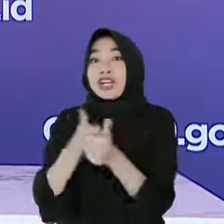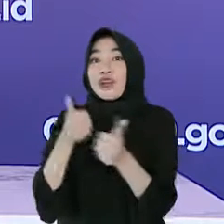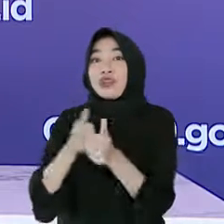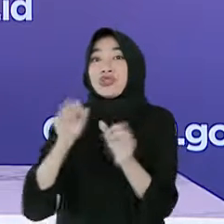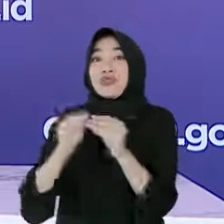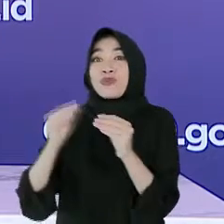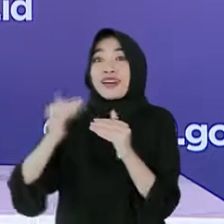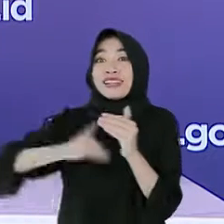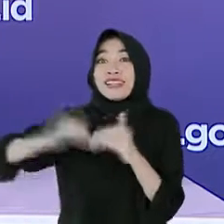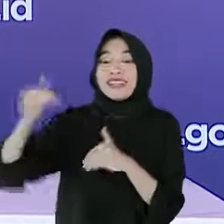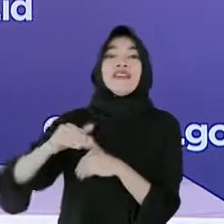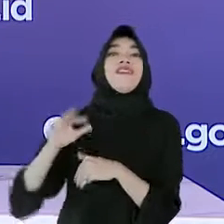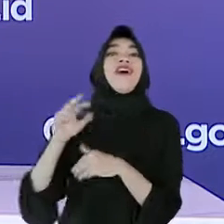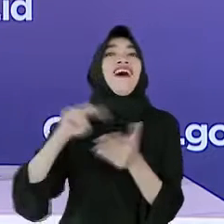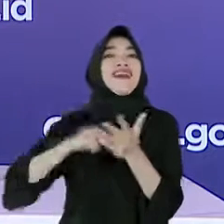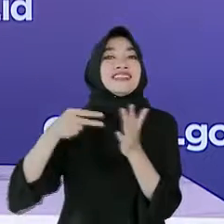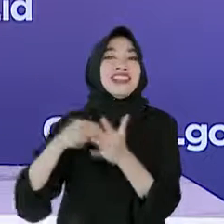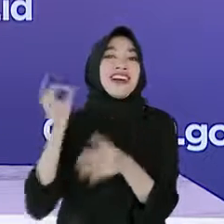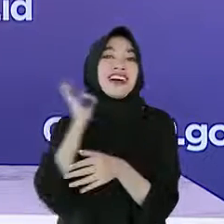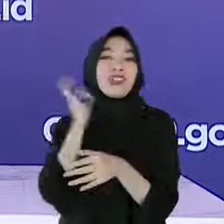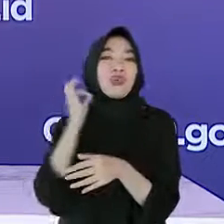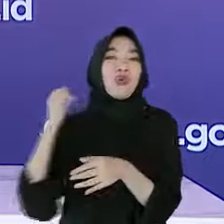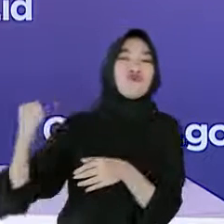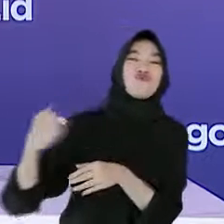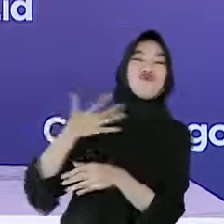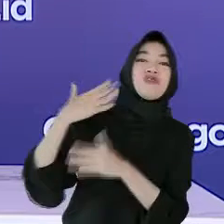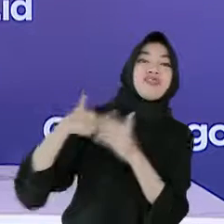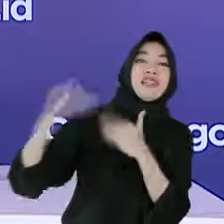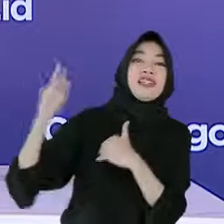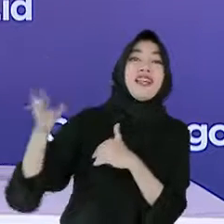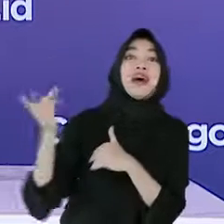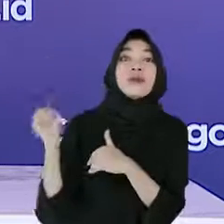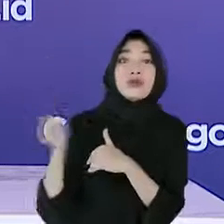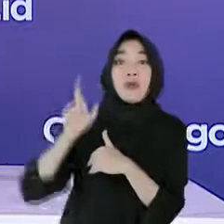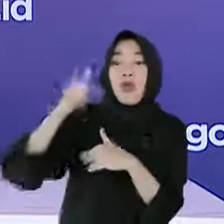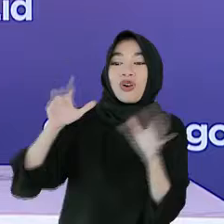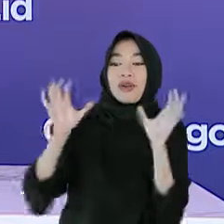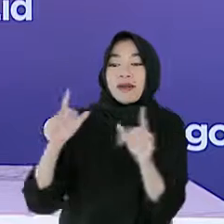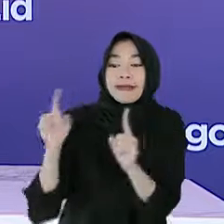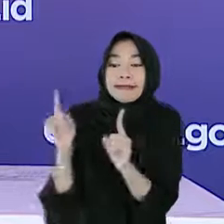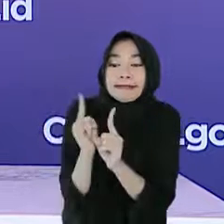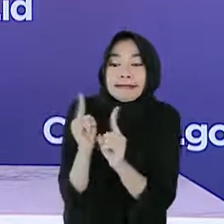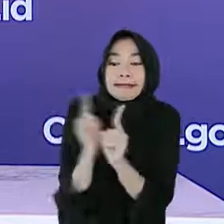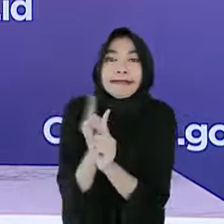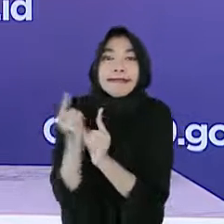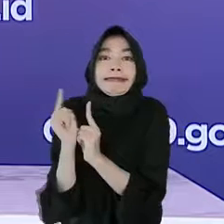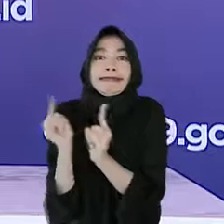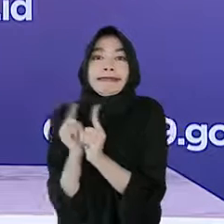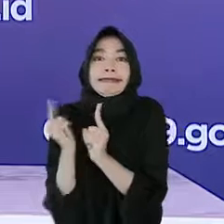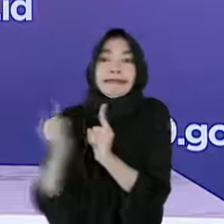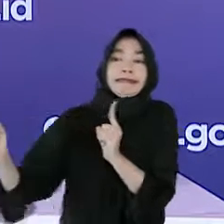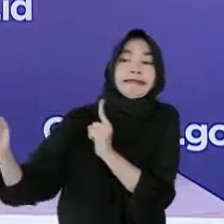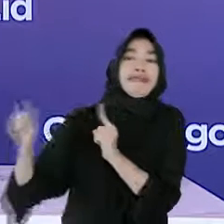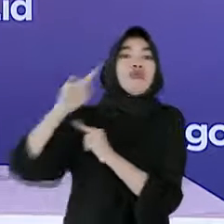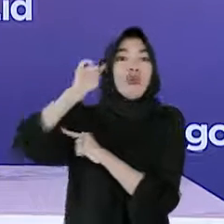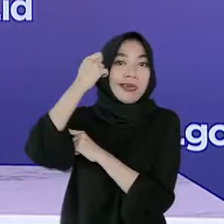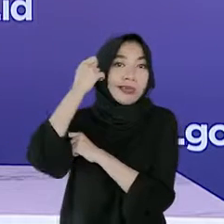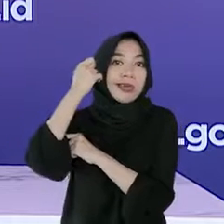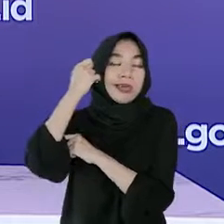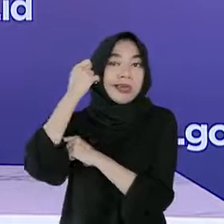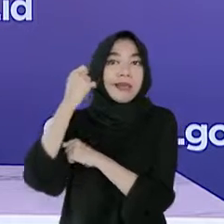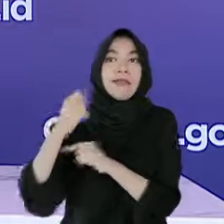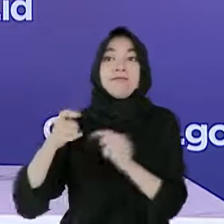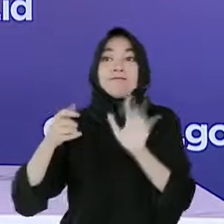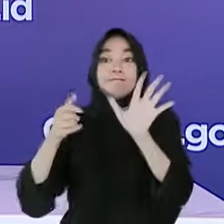kecenderungan untuk tertular karena sulitnya menjamin jarak antar orang minimal 1,5 meter. Berikutnya lagi